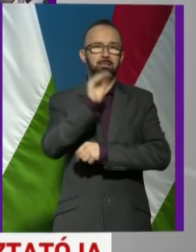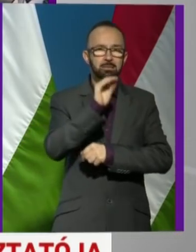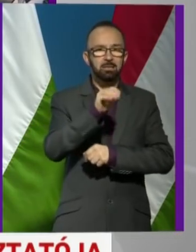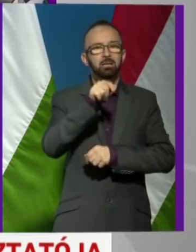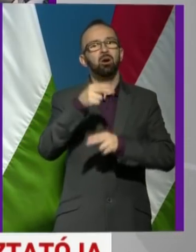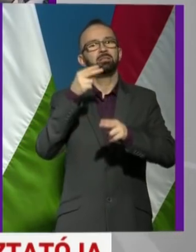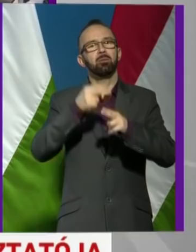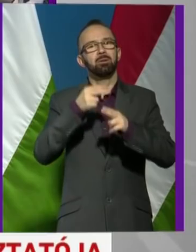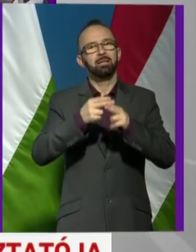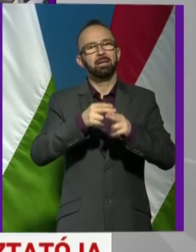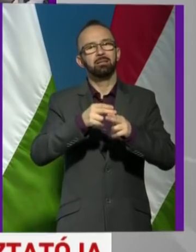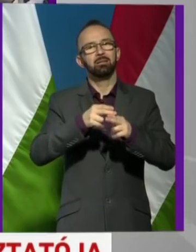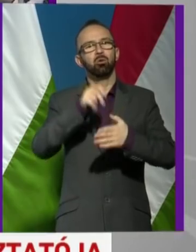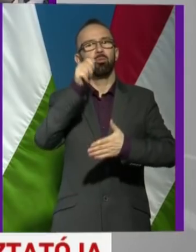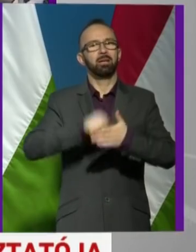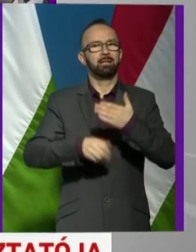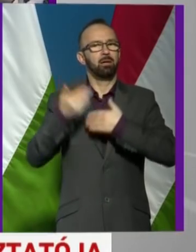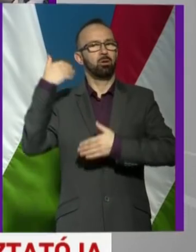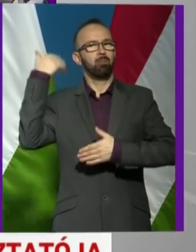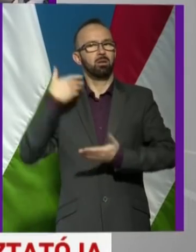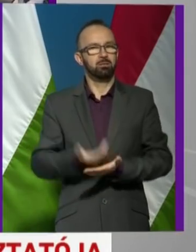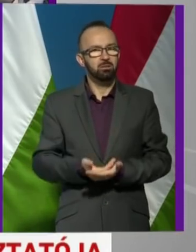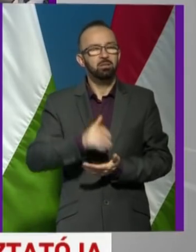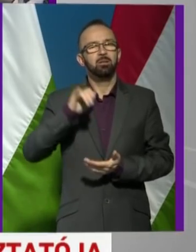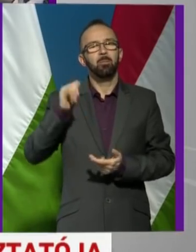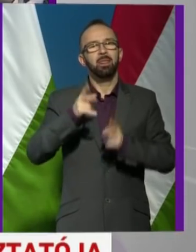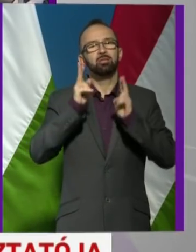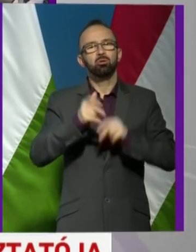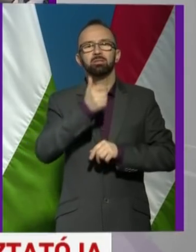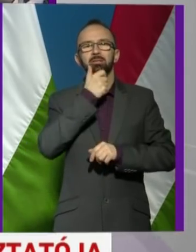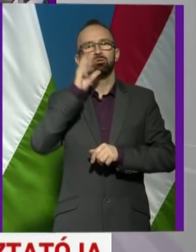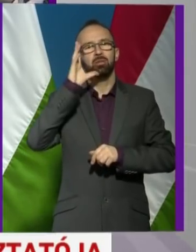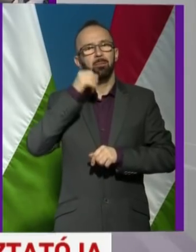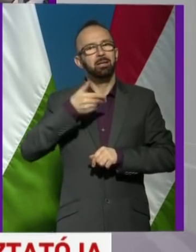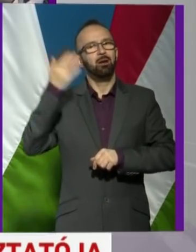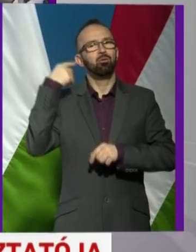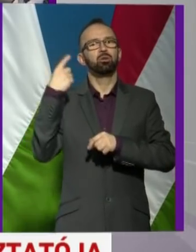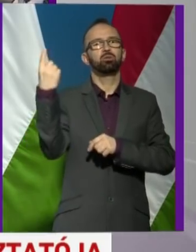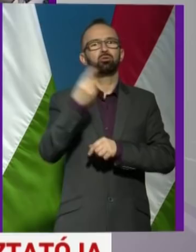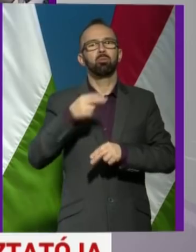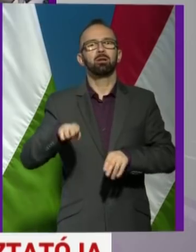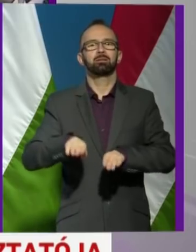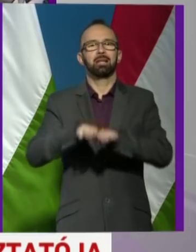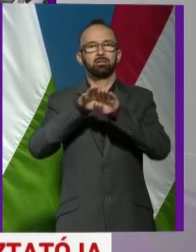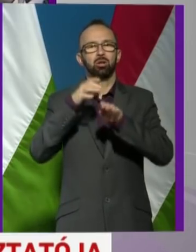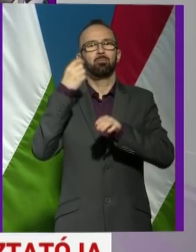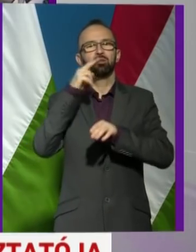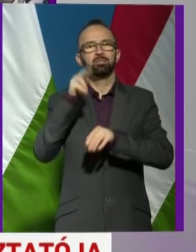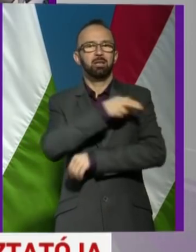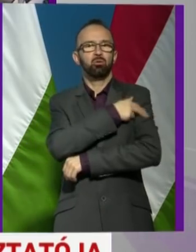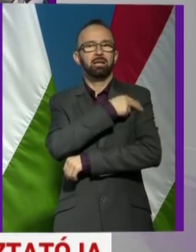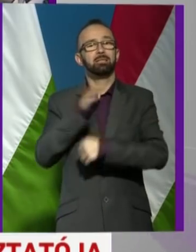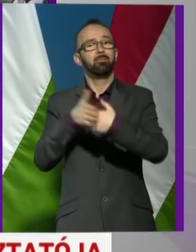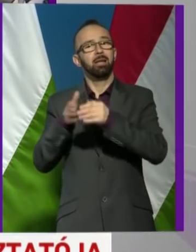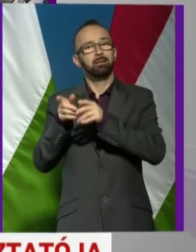ezt a beteget ők operálták korábban. És hogy az idős embernek a volt szobatársa a Balcsi kórházban, aki volt